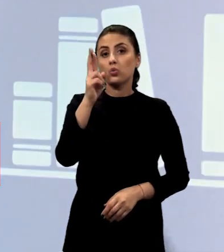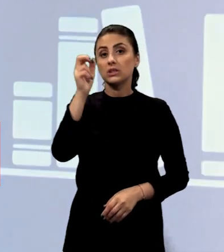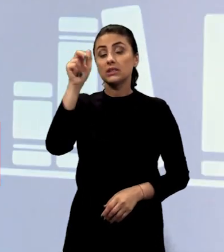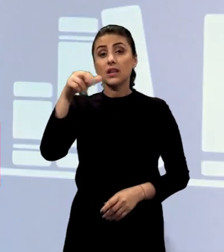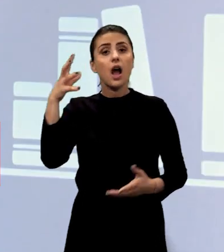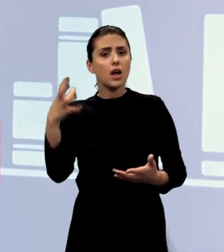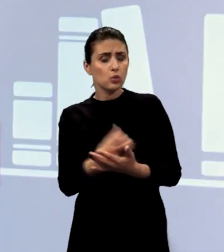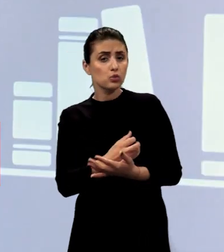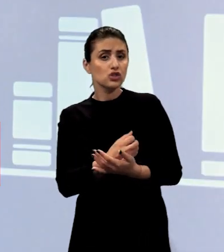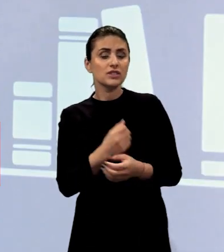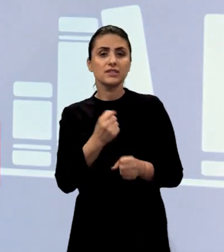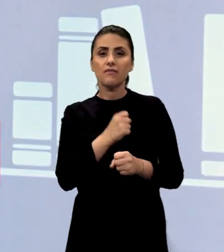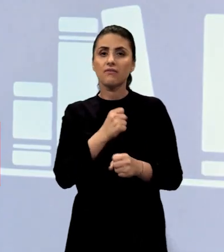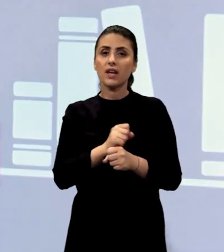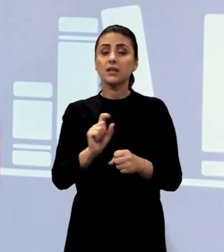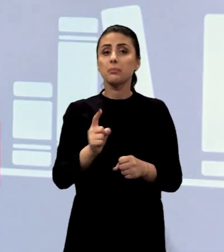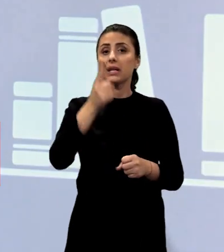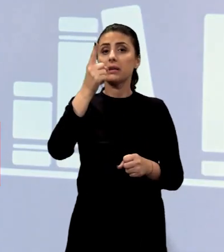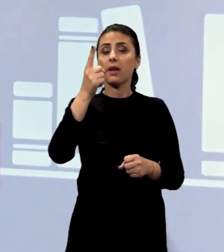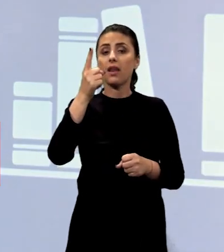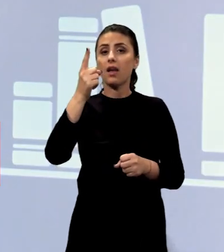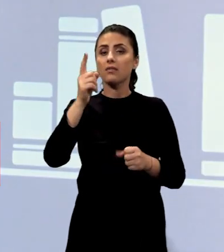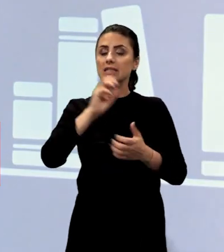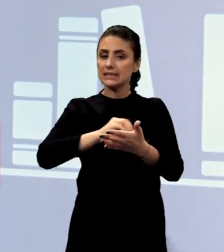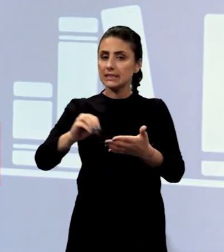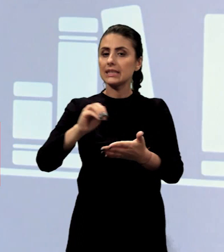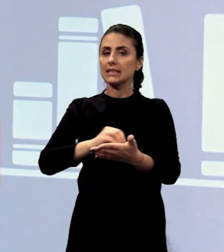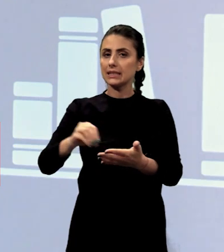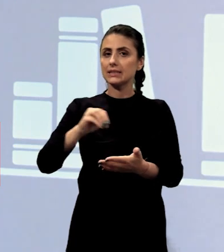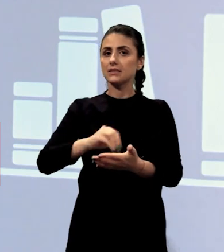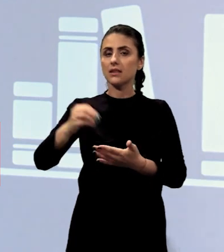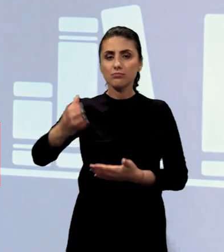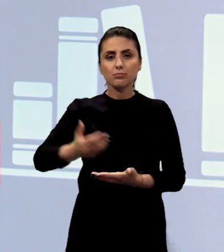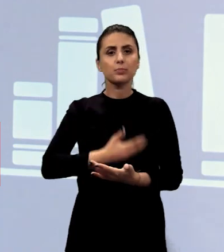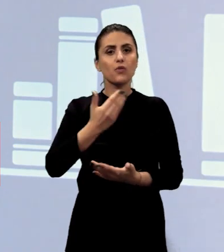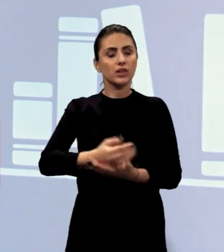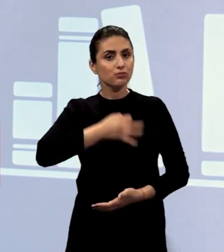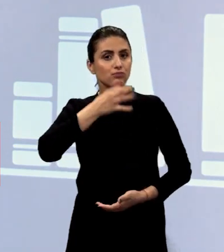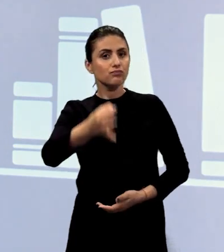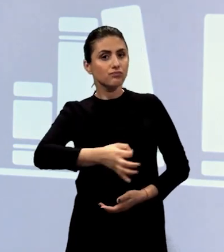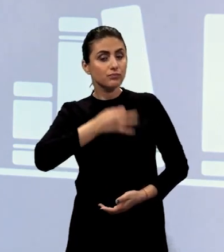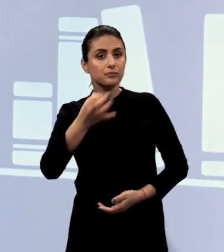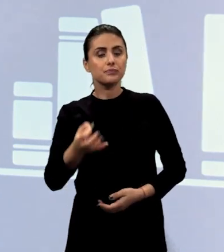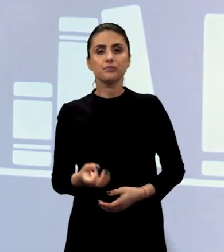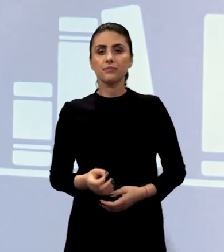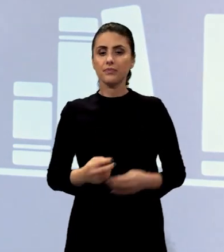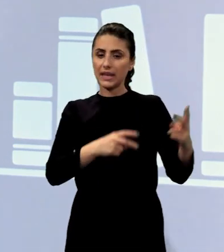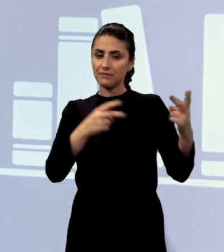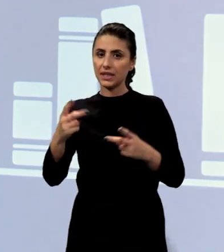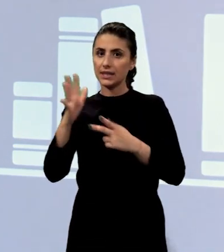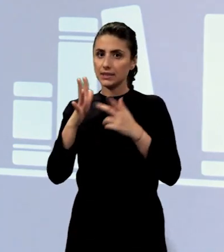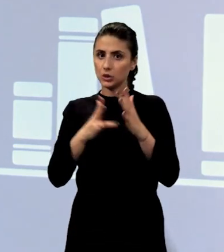cuprindă încă din primele rânduri ale cărții sale confesiuni, spiritul invitației lui Iisus.